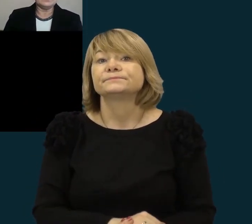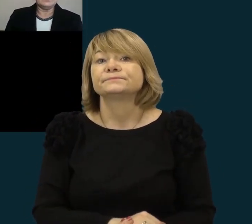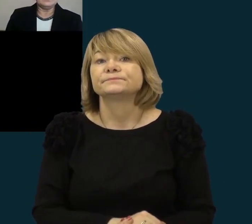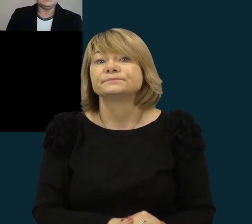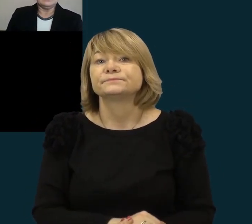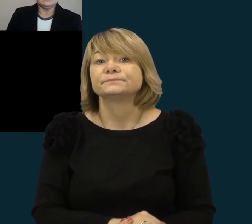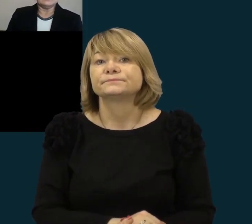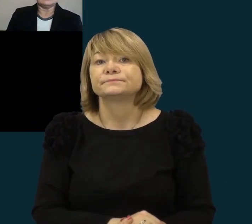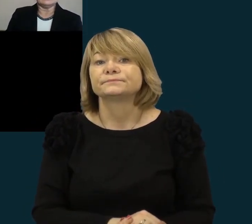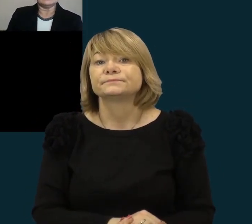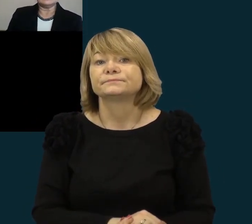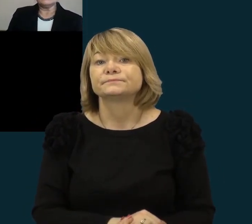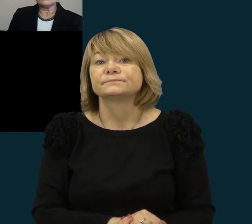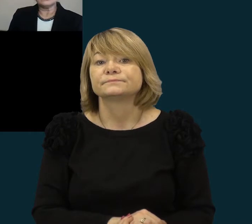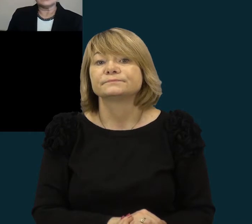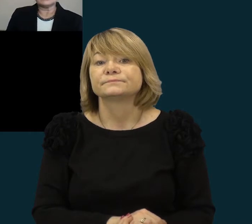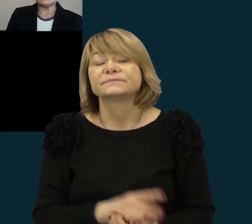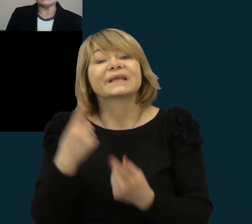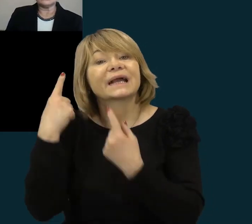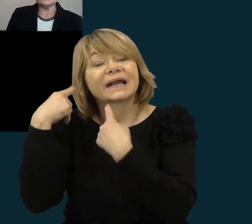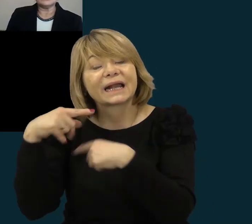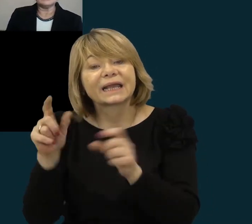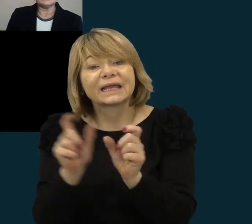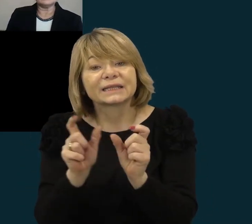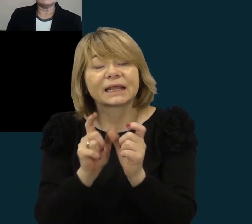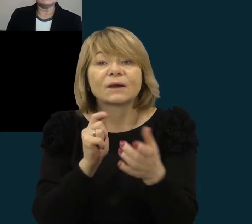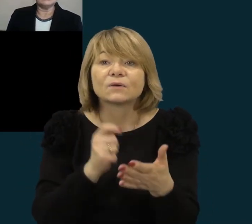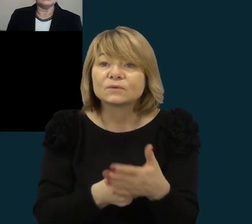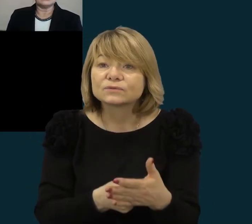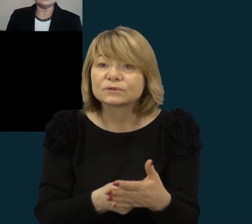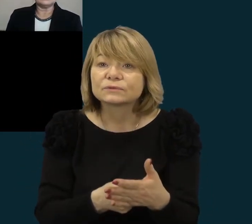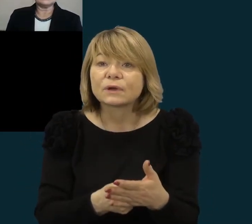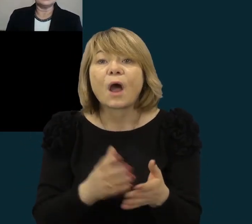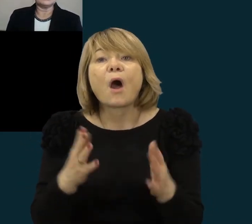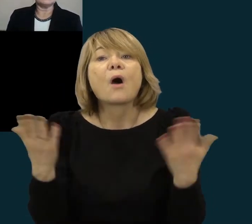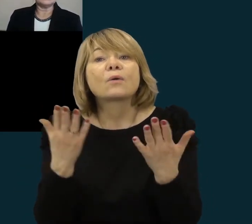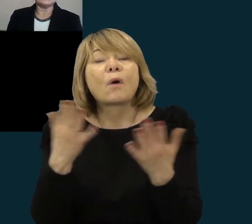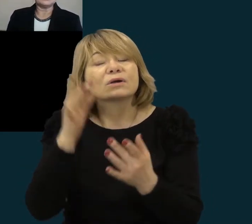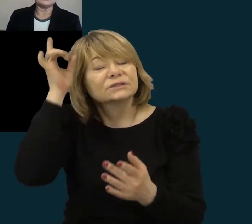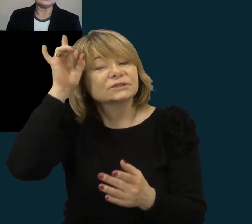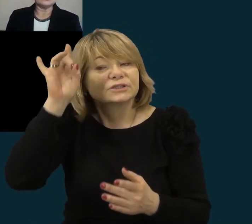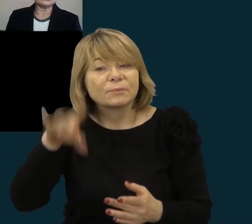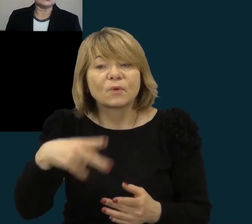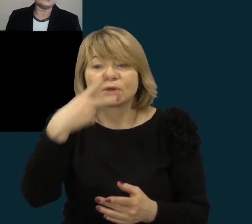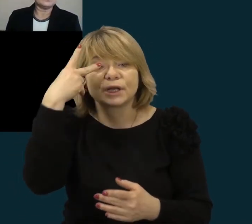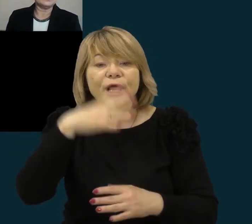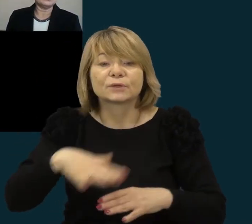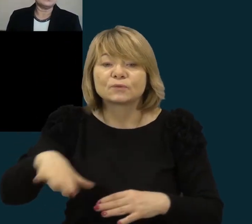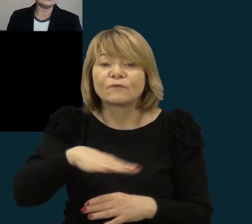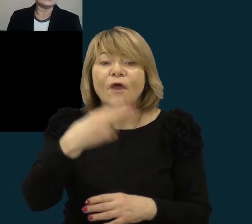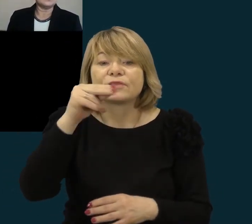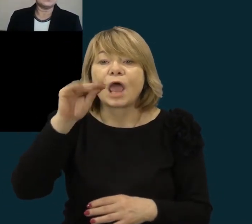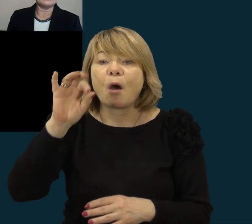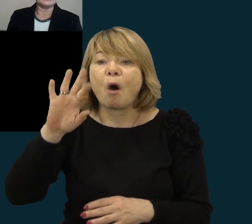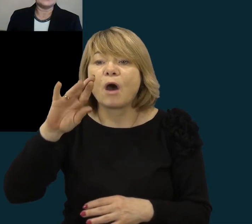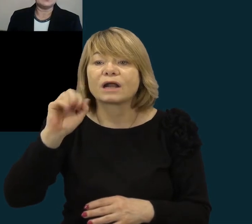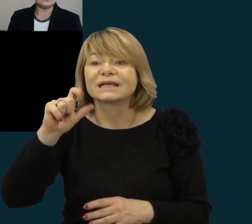atlikimui. Kita užduoties, koks žymus lietuvio romantizmo laiko per to rašytojas trumpai